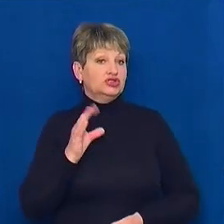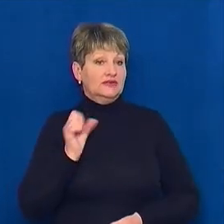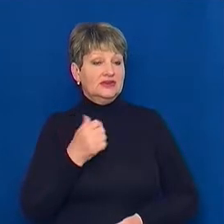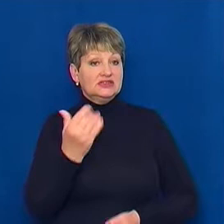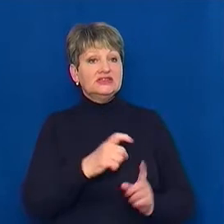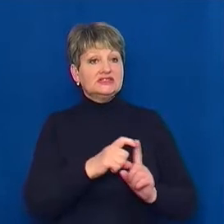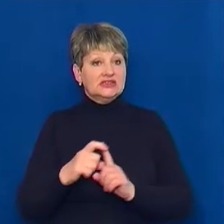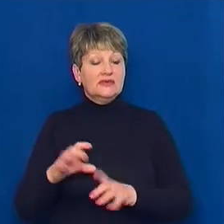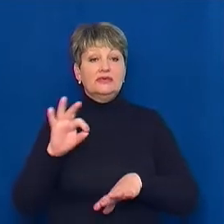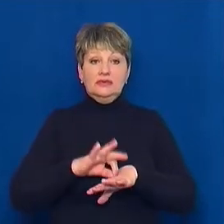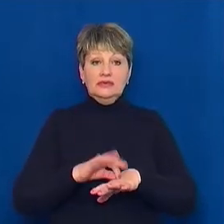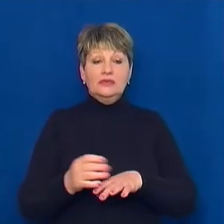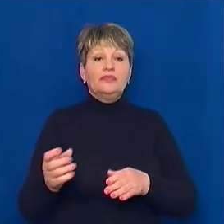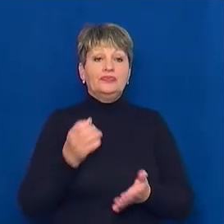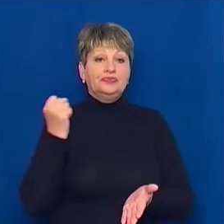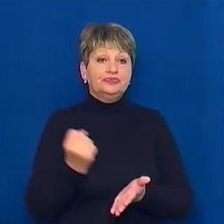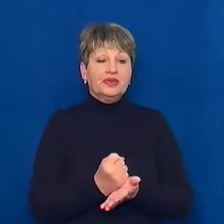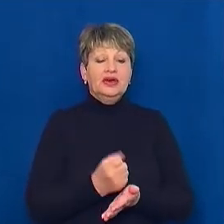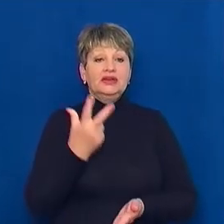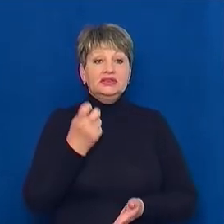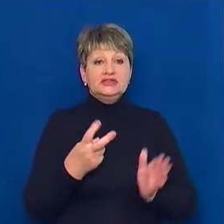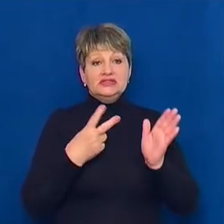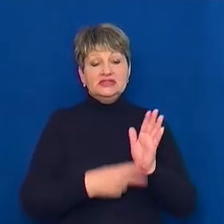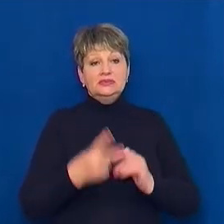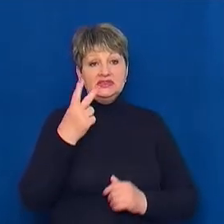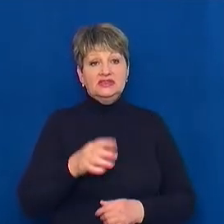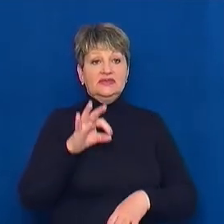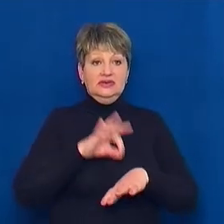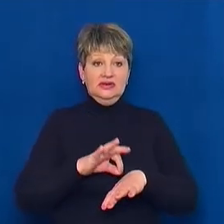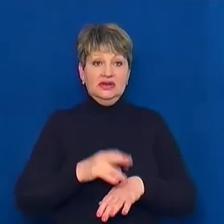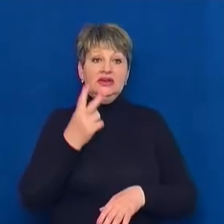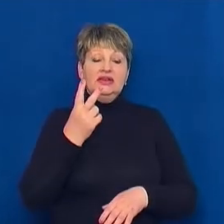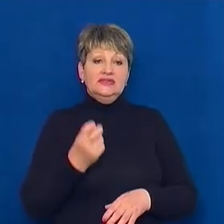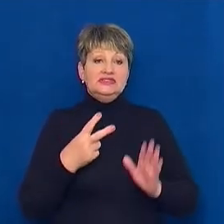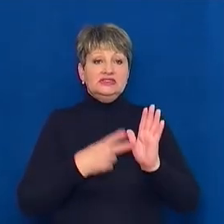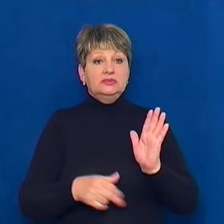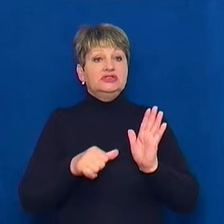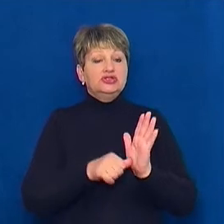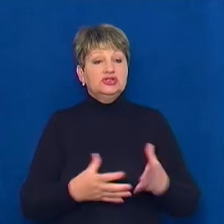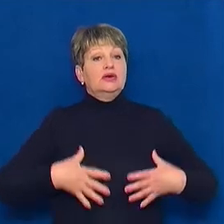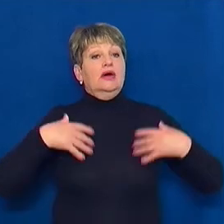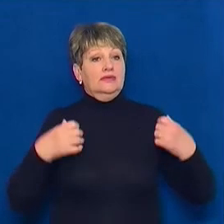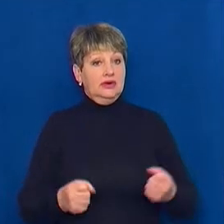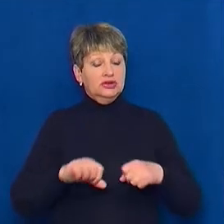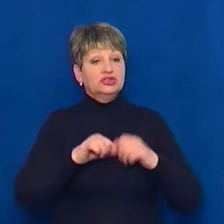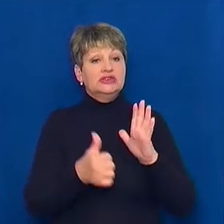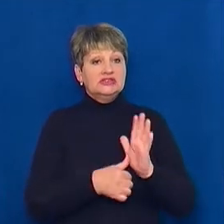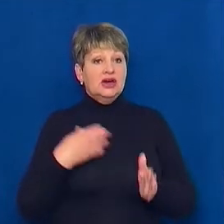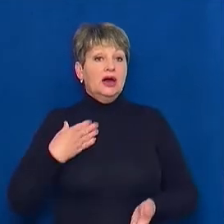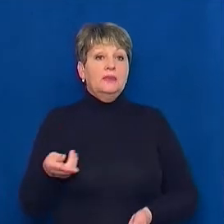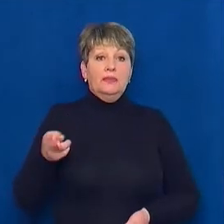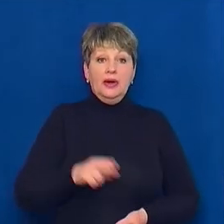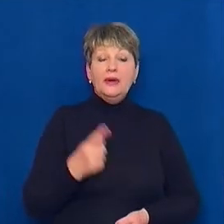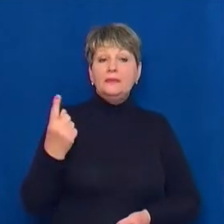сьогодні хворобу підтвердили у 372 черкащан, 266 із них одужали, 16 померли. Нагадаю,